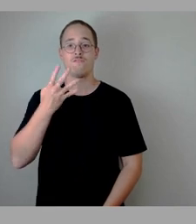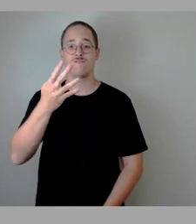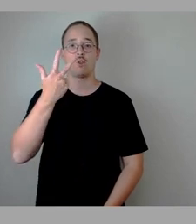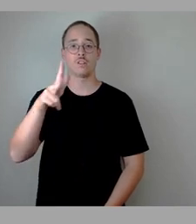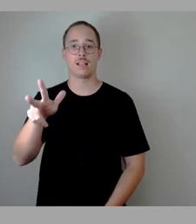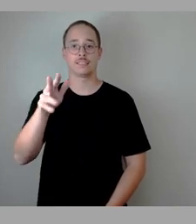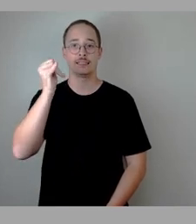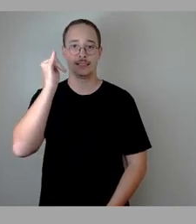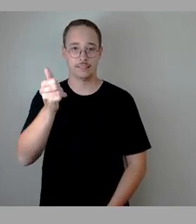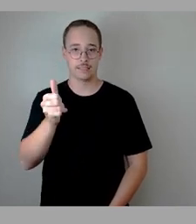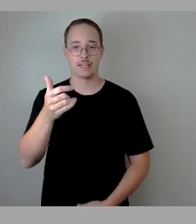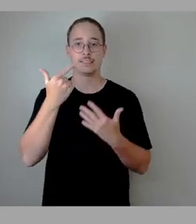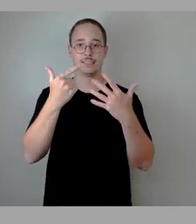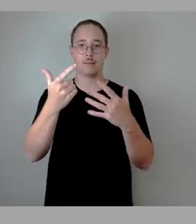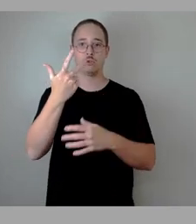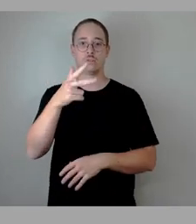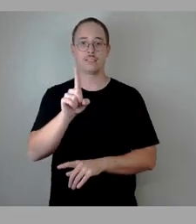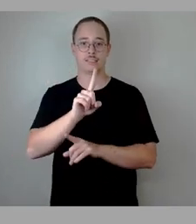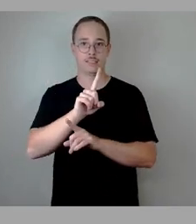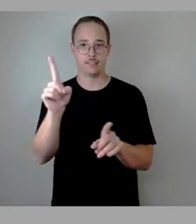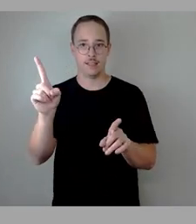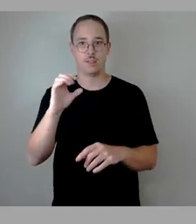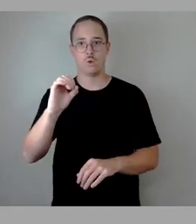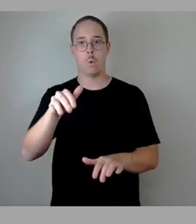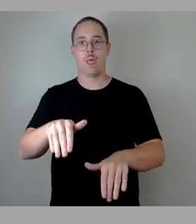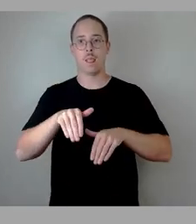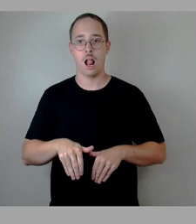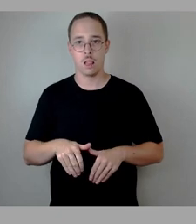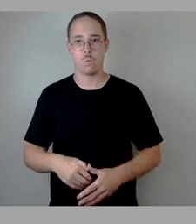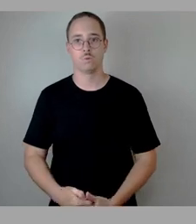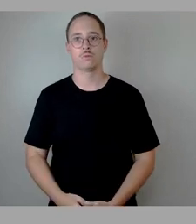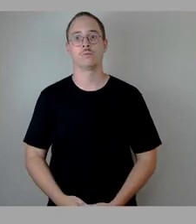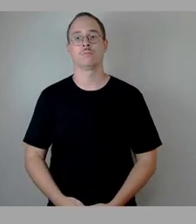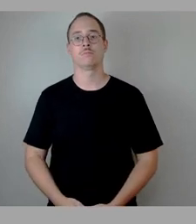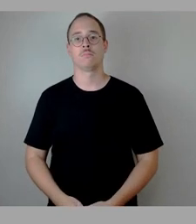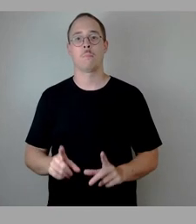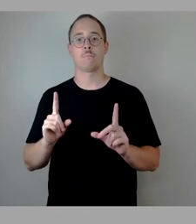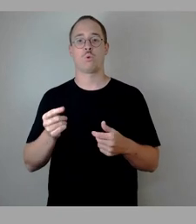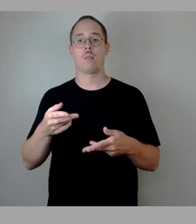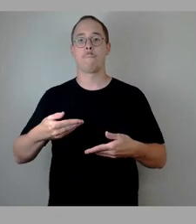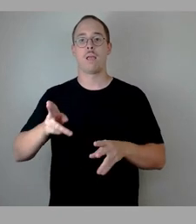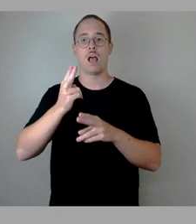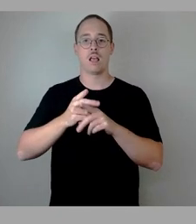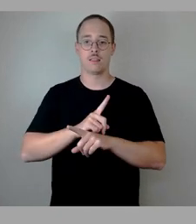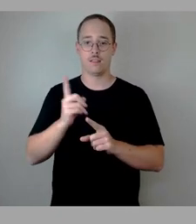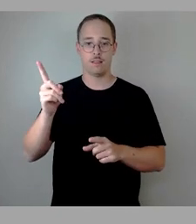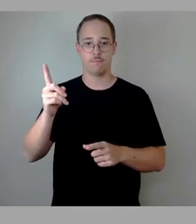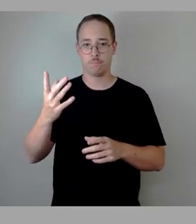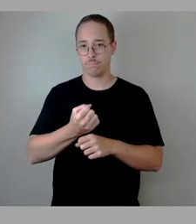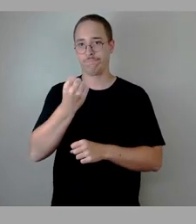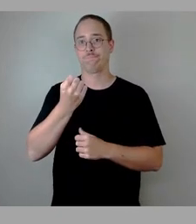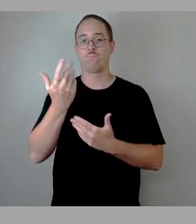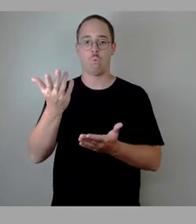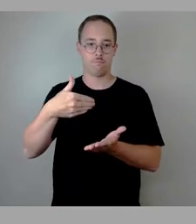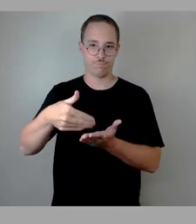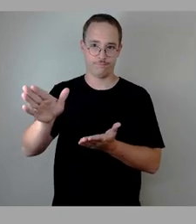34 Ja-Stimmen, 37 Nein-Stimmen, keine Enthaltung, hat keine Mehrheit gefunden. Dann kommen wir